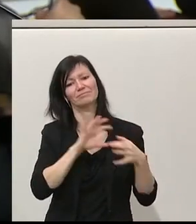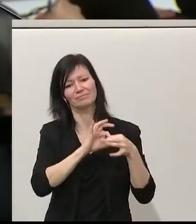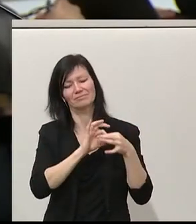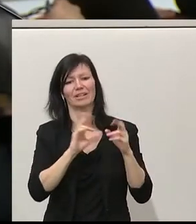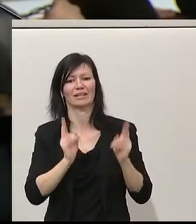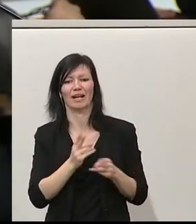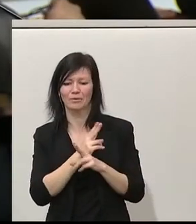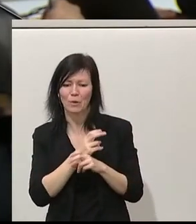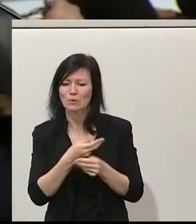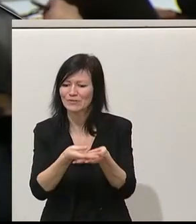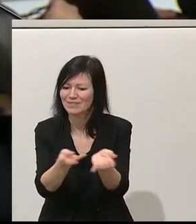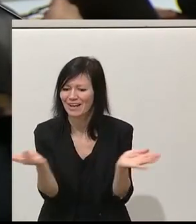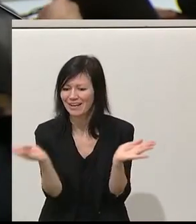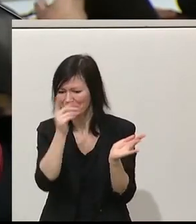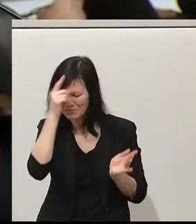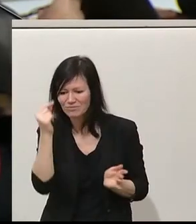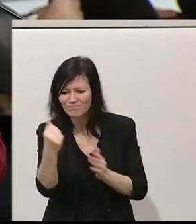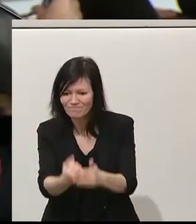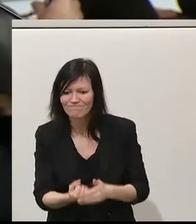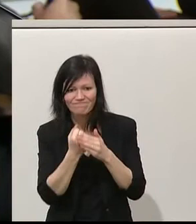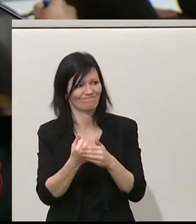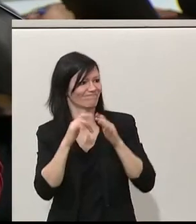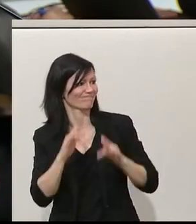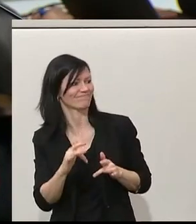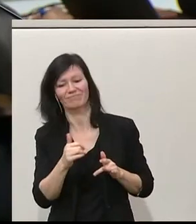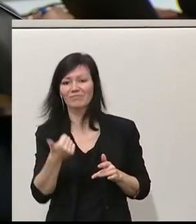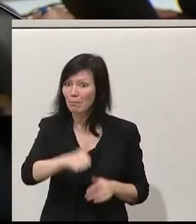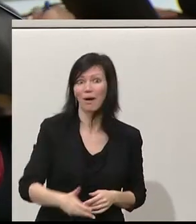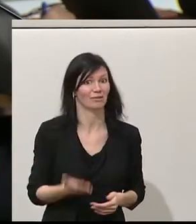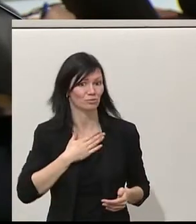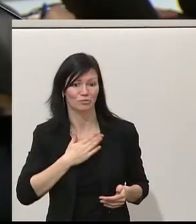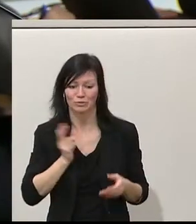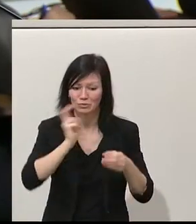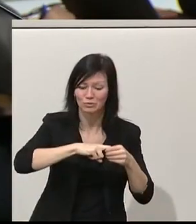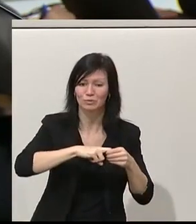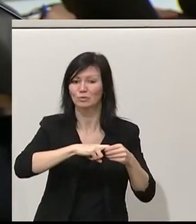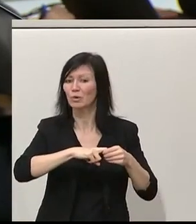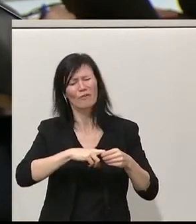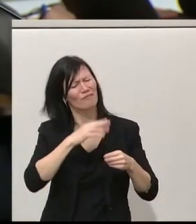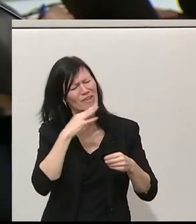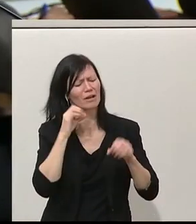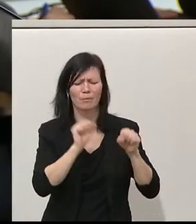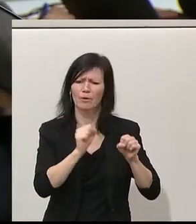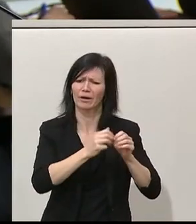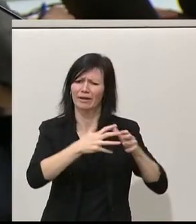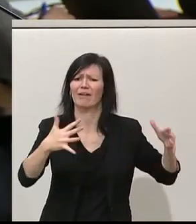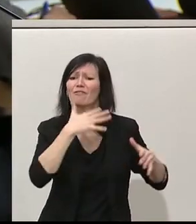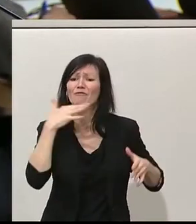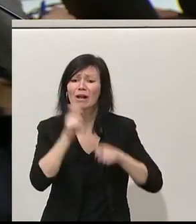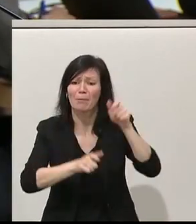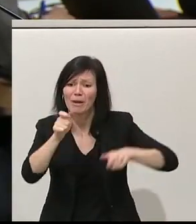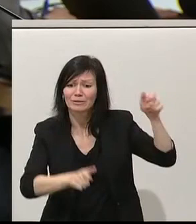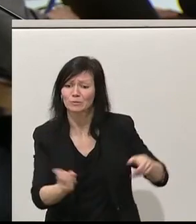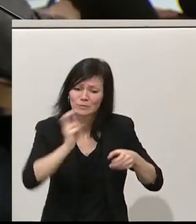Österreichern weiterentwickeln, weil da sind viele jetzt schon dabei und es gibt großes Potenzial, dass sich hier mehr Menschen